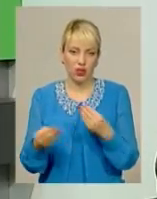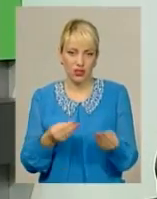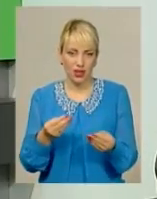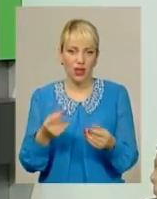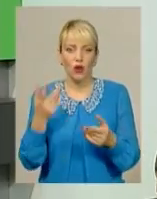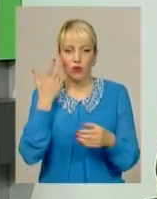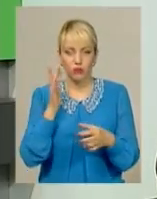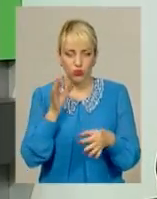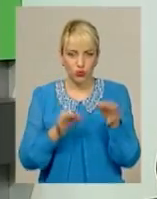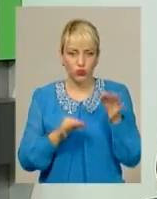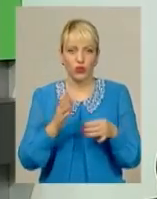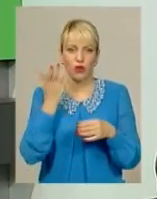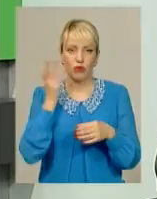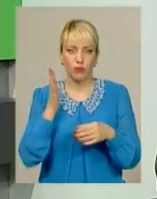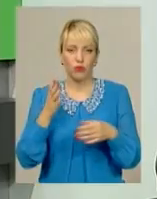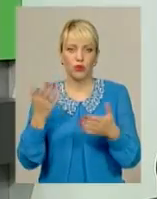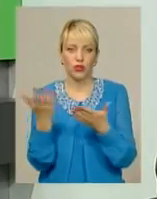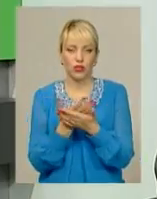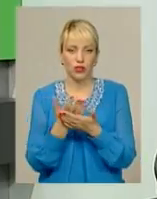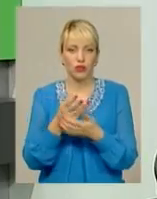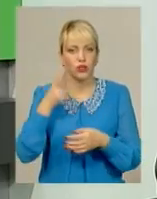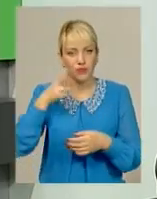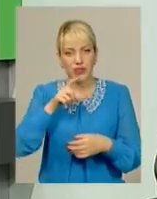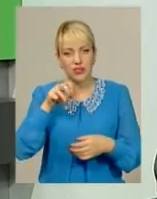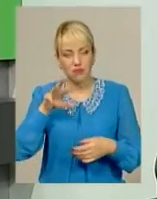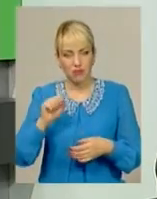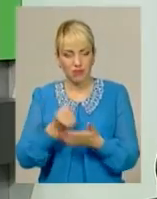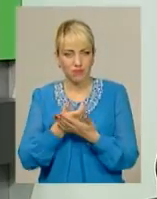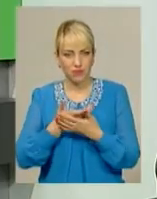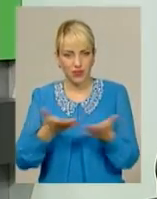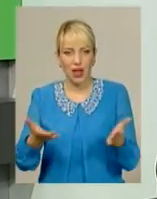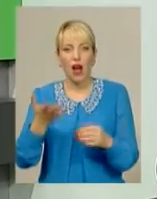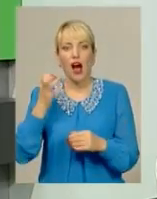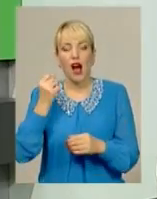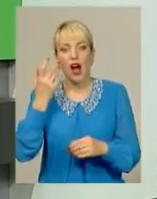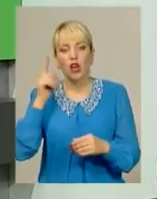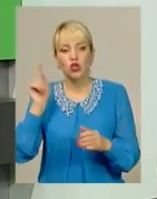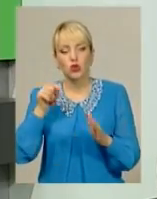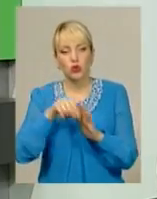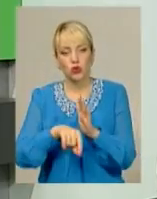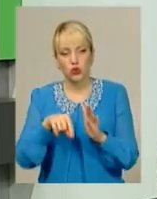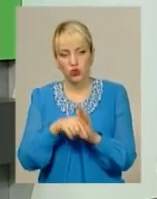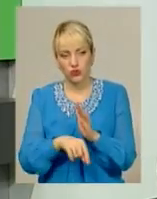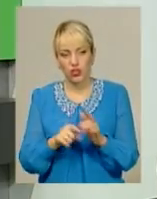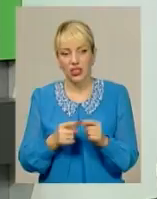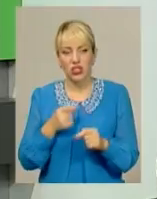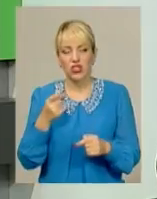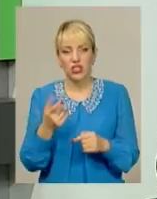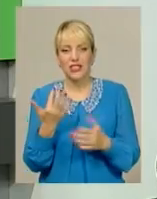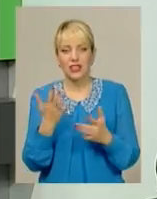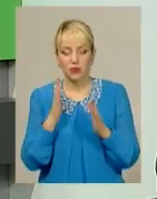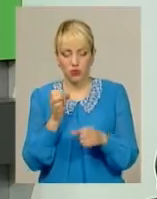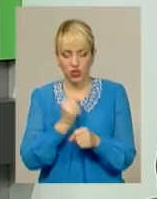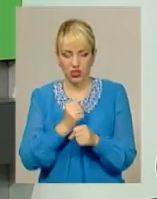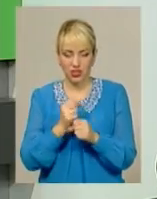інформації про неправдиві або смішні цифри у партійних звітах. А стосовно ще, через кільки почне діяти